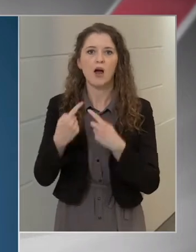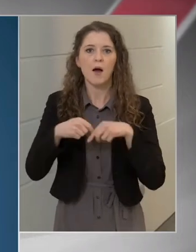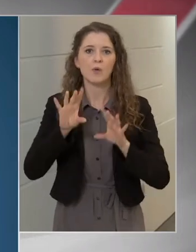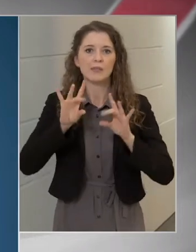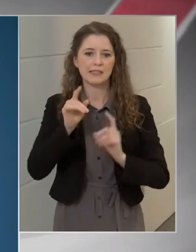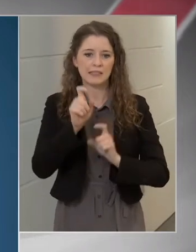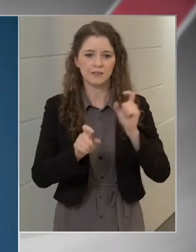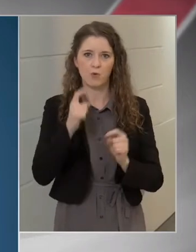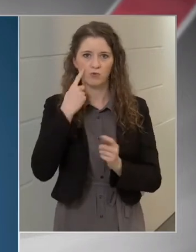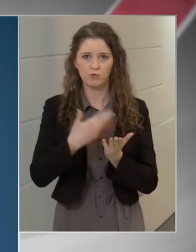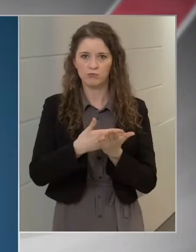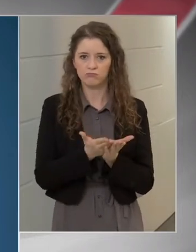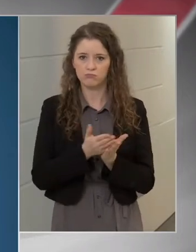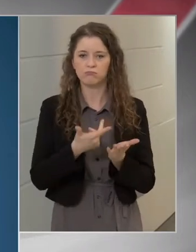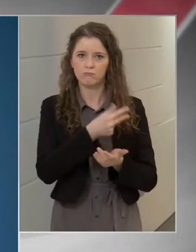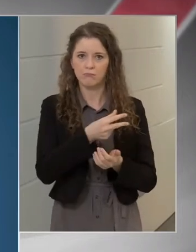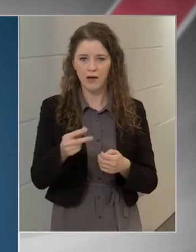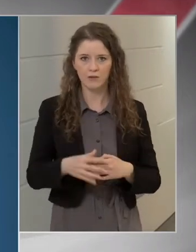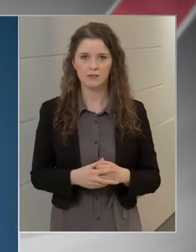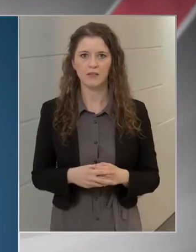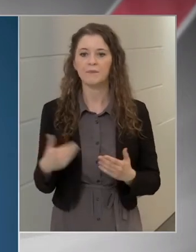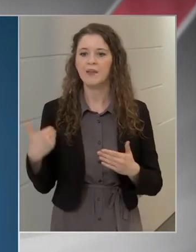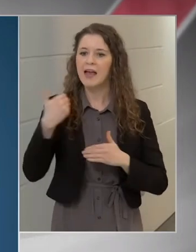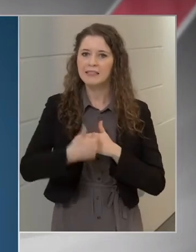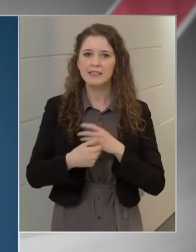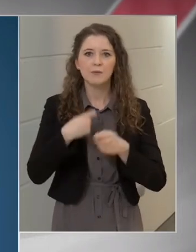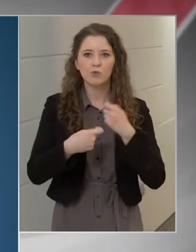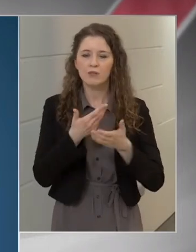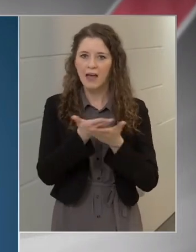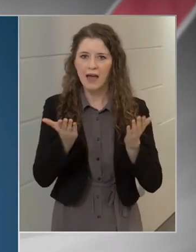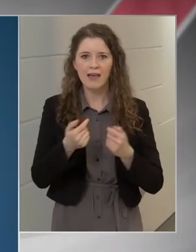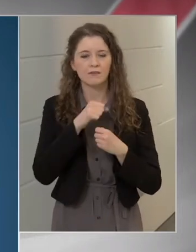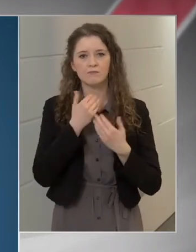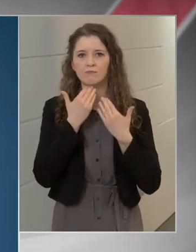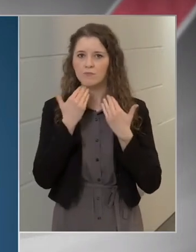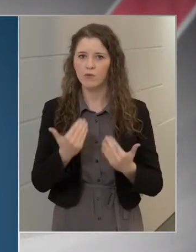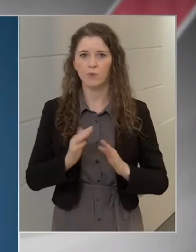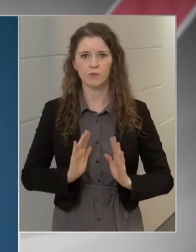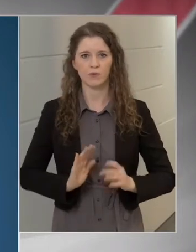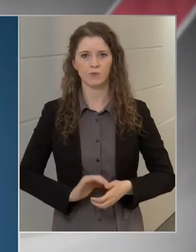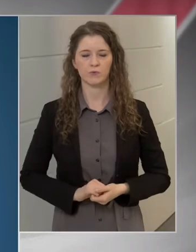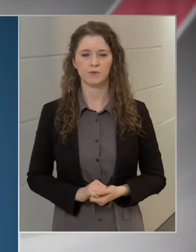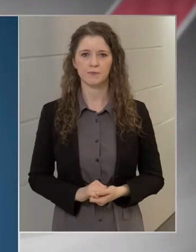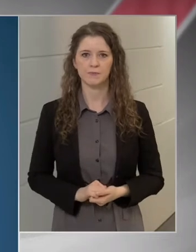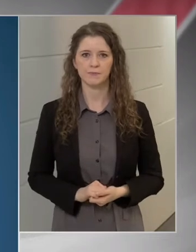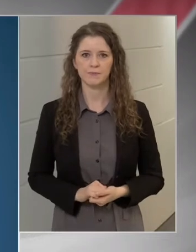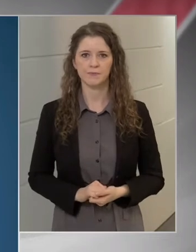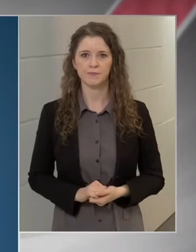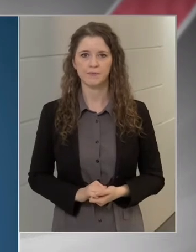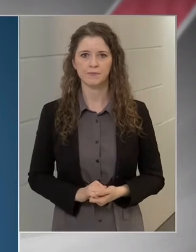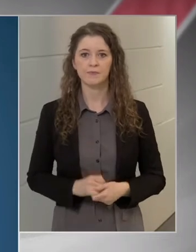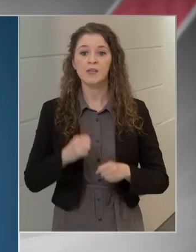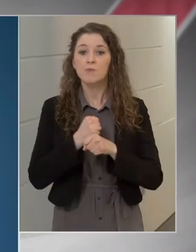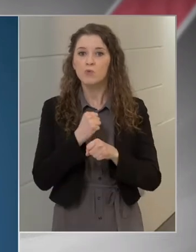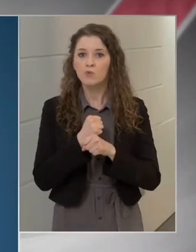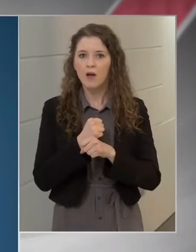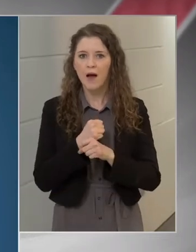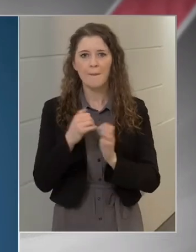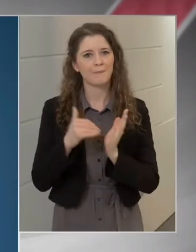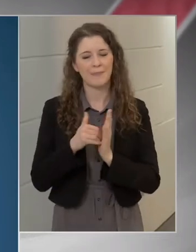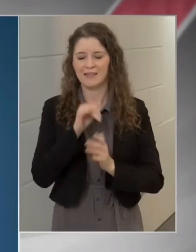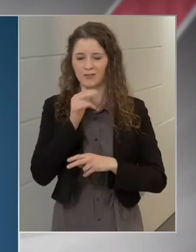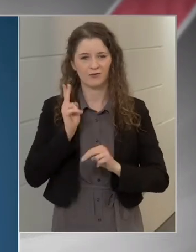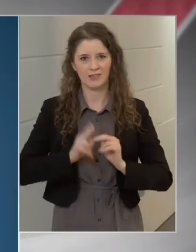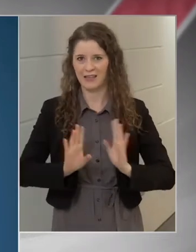oltó orvosok és segítőik eddigi munkáját ezúton is hálásan köszönjük. A munka azonban még messze nem ért